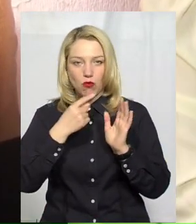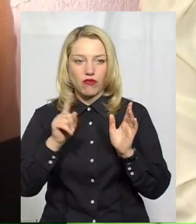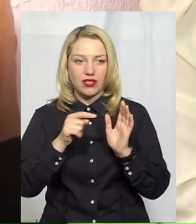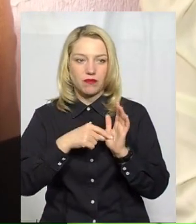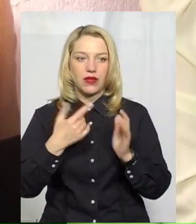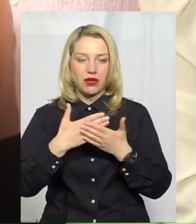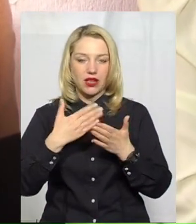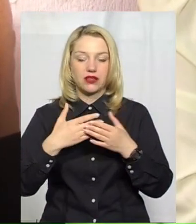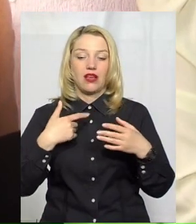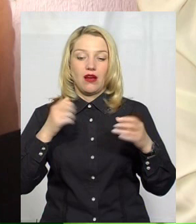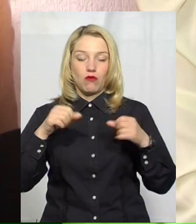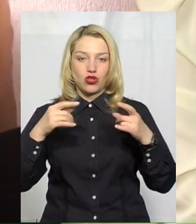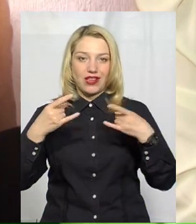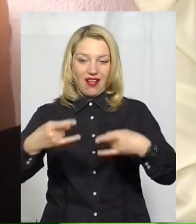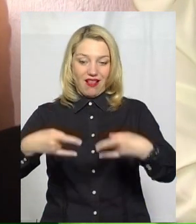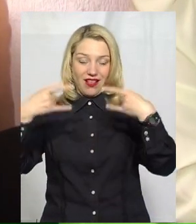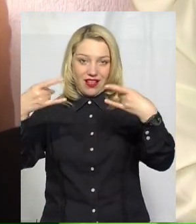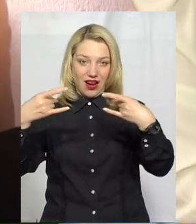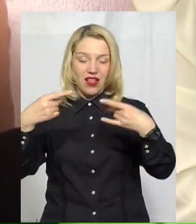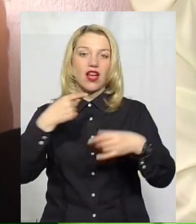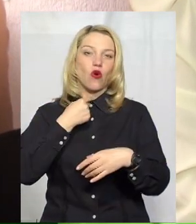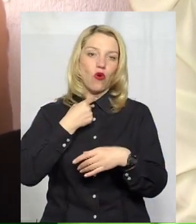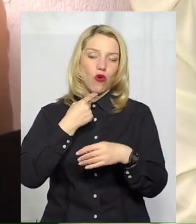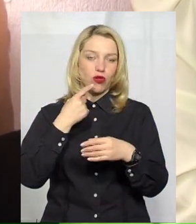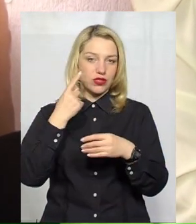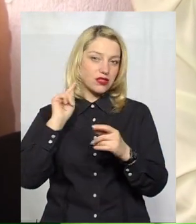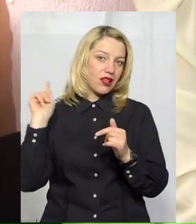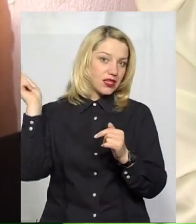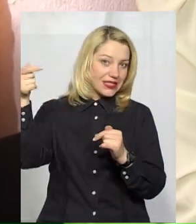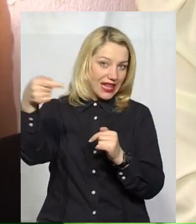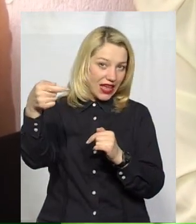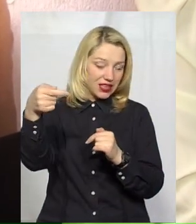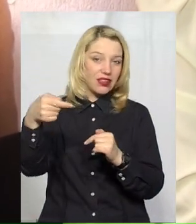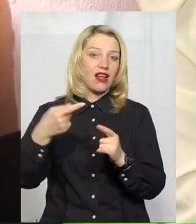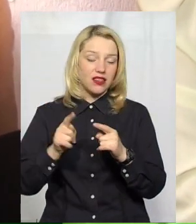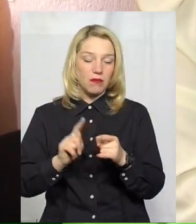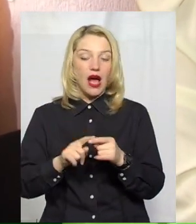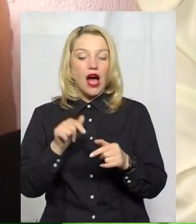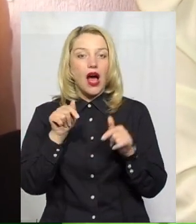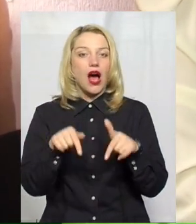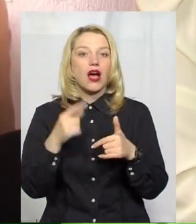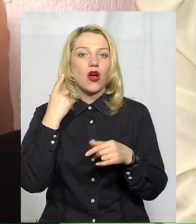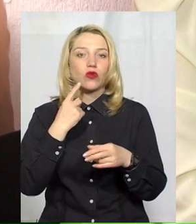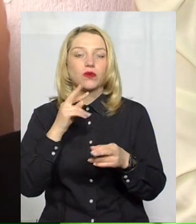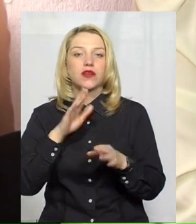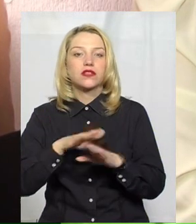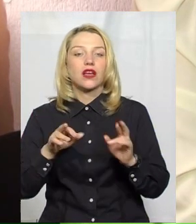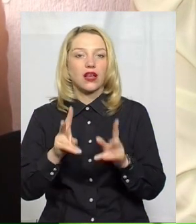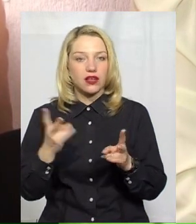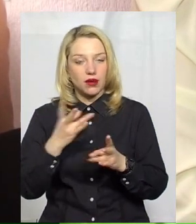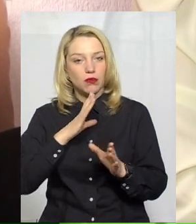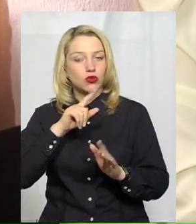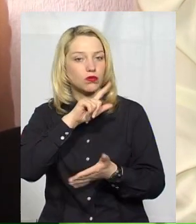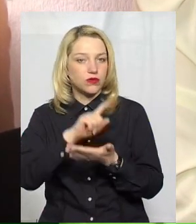голос за екраном, може пояснювати якийсь матеріал, то з цими дітьми це має бути і жестовою мовою має